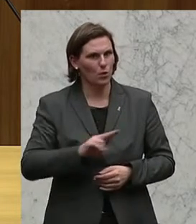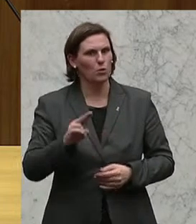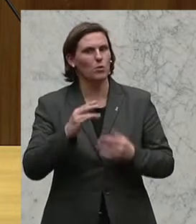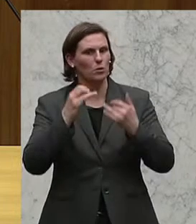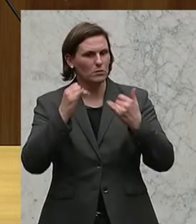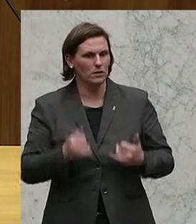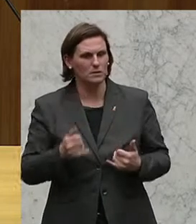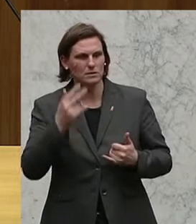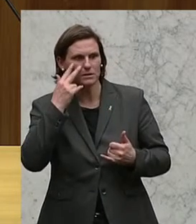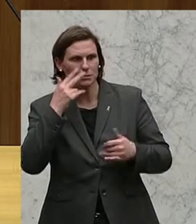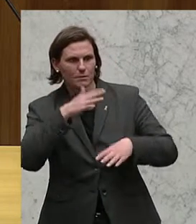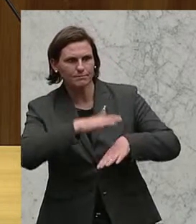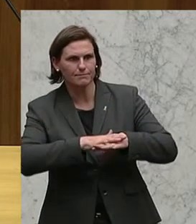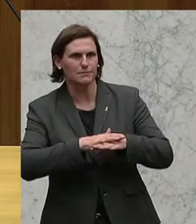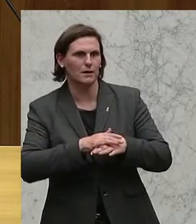gesehen.